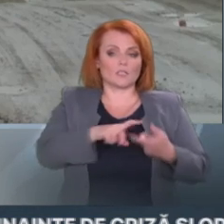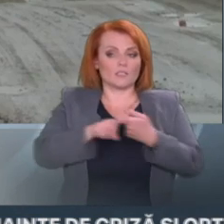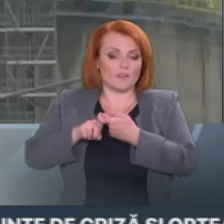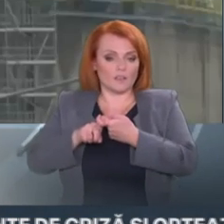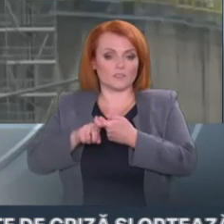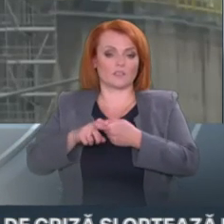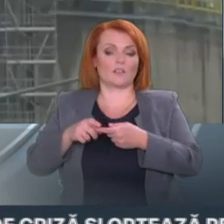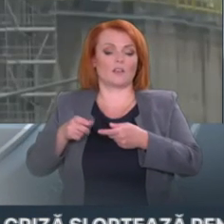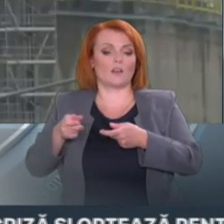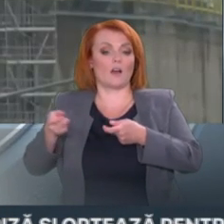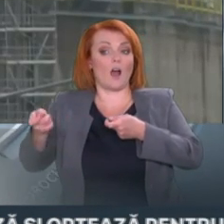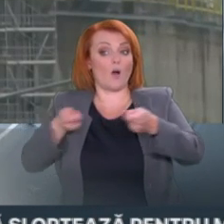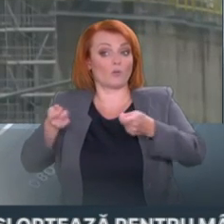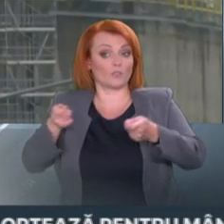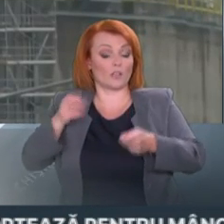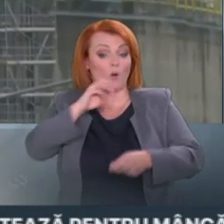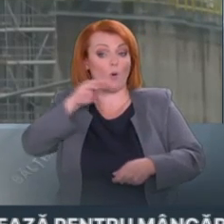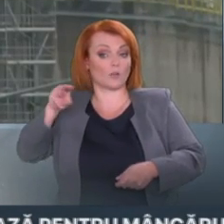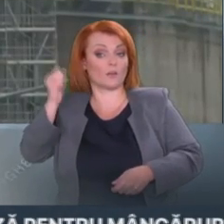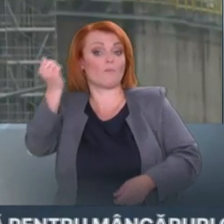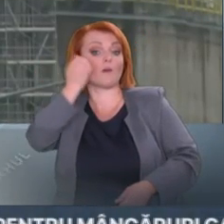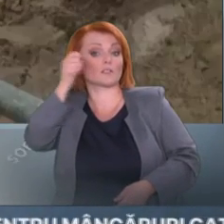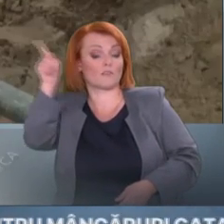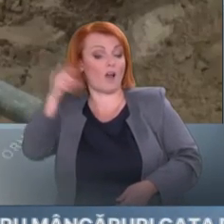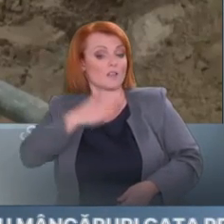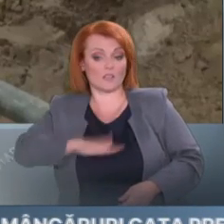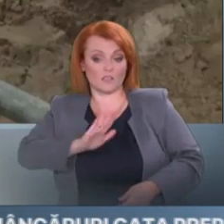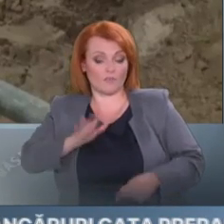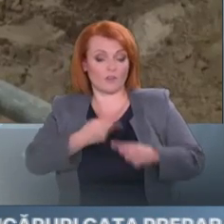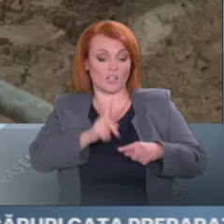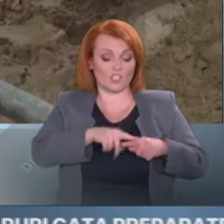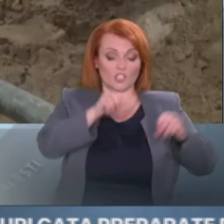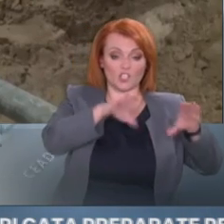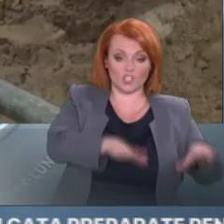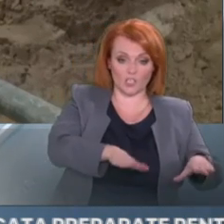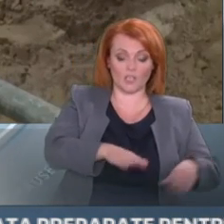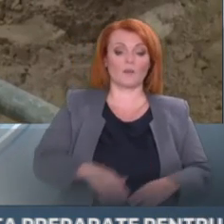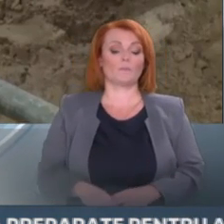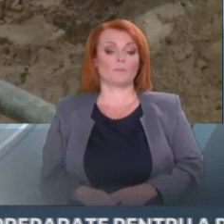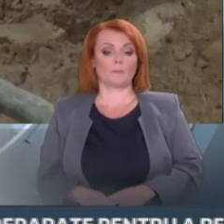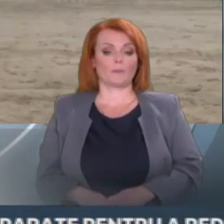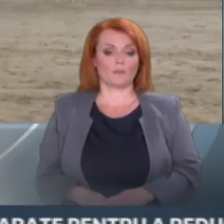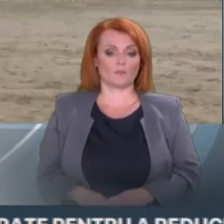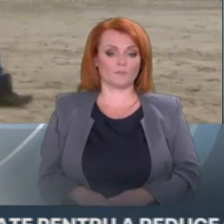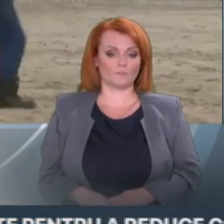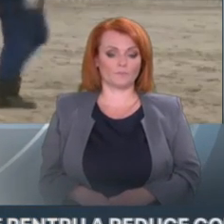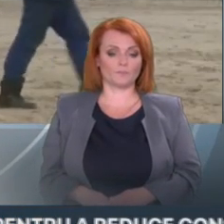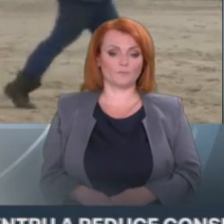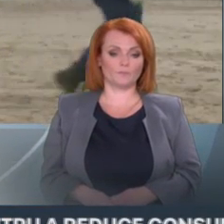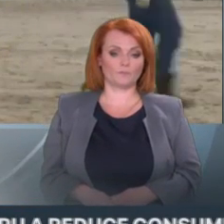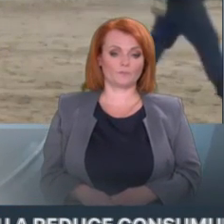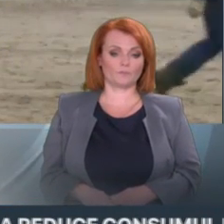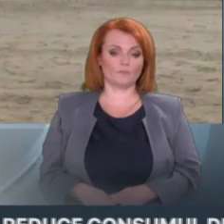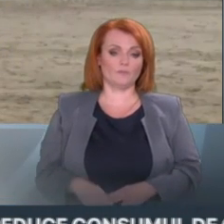autorităților de la Moscova, reacția Gazpromului și implicită autorităților politice din Federația Rusă, care pot să interpreteze